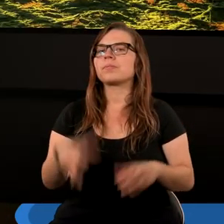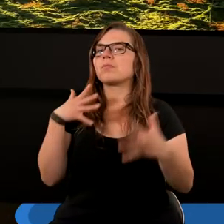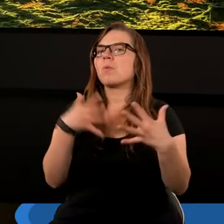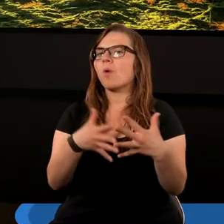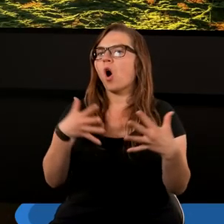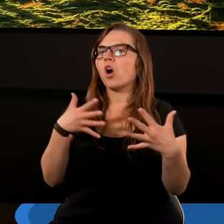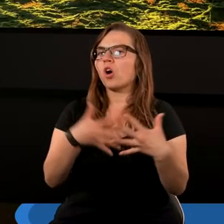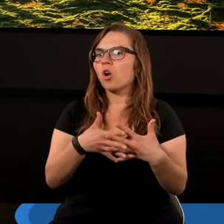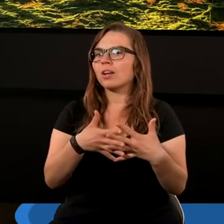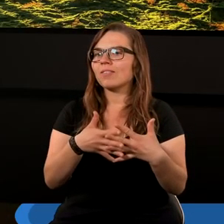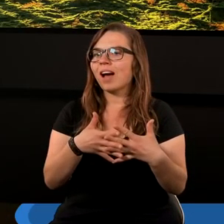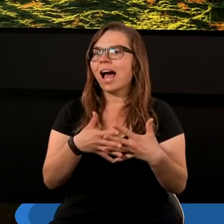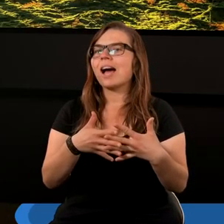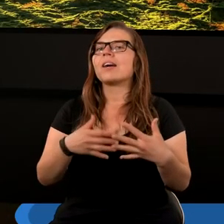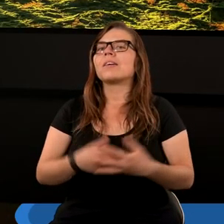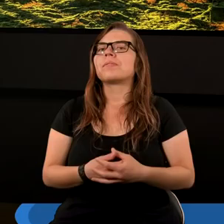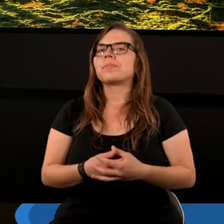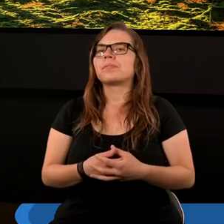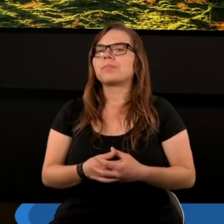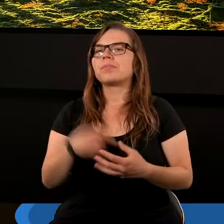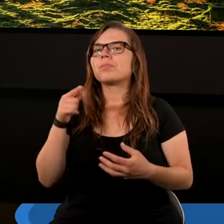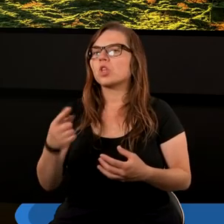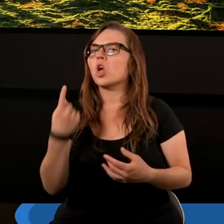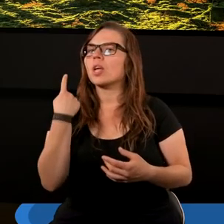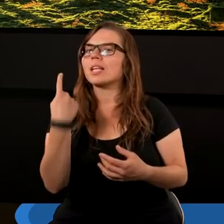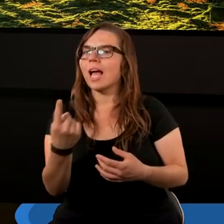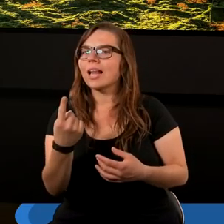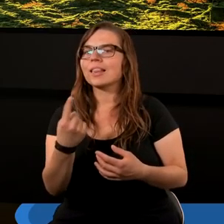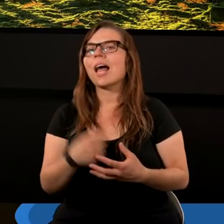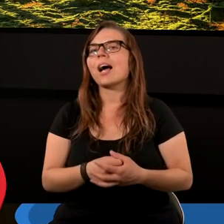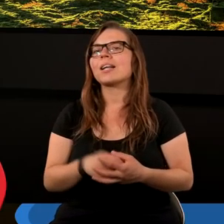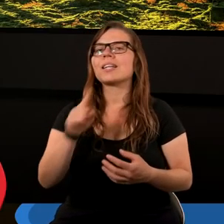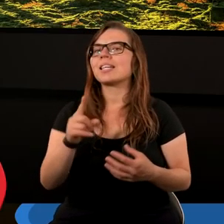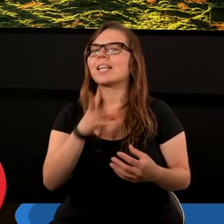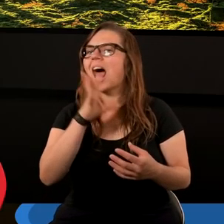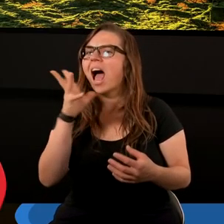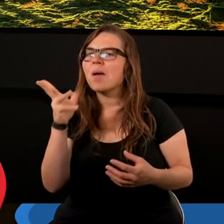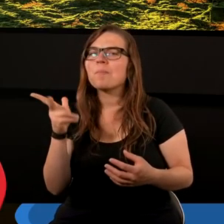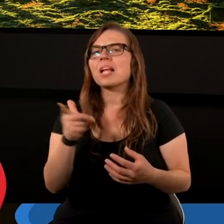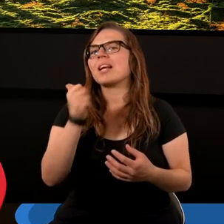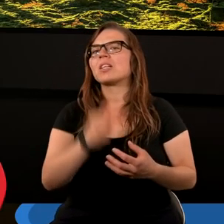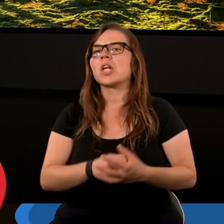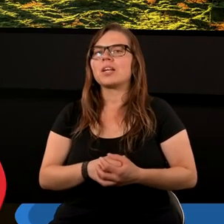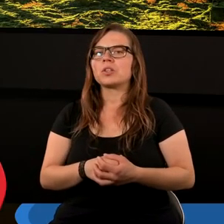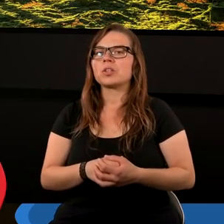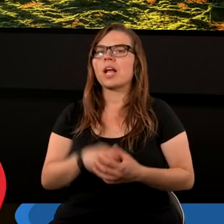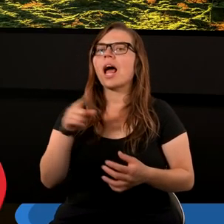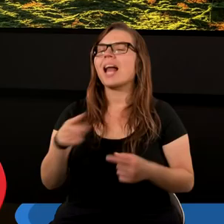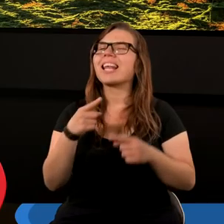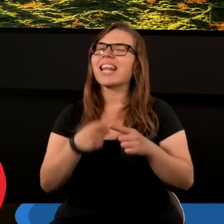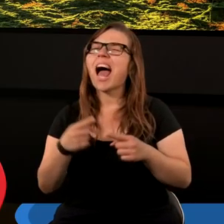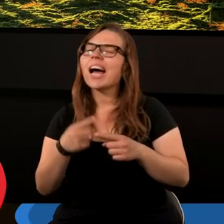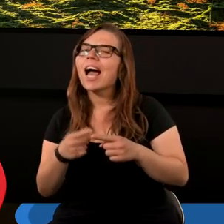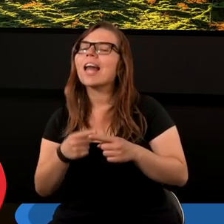Proroctwa to jedna z najpiękniejszych, a